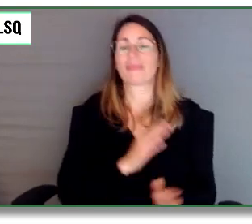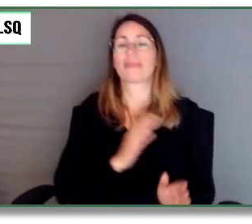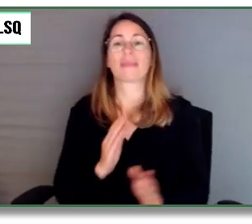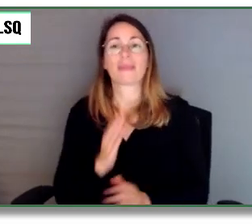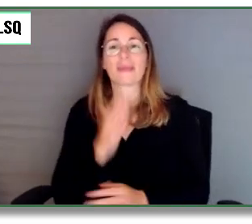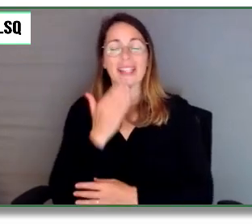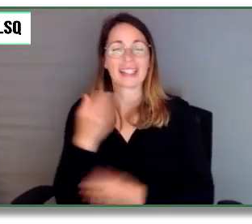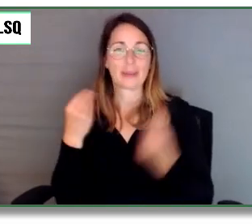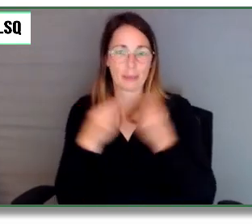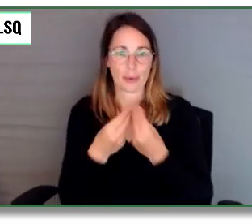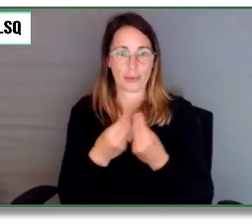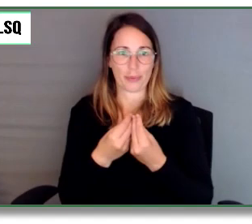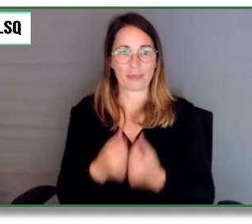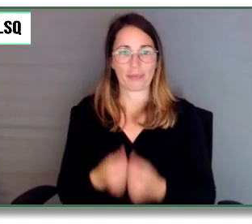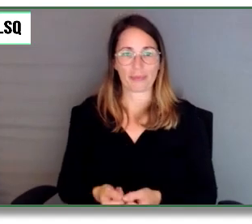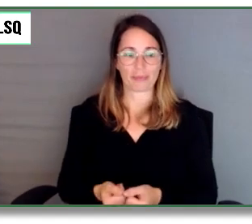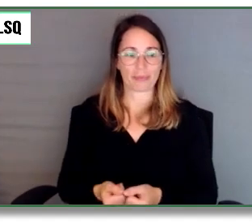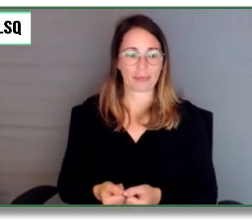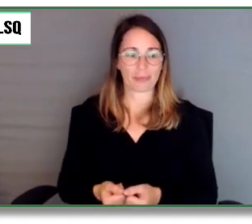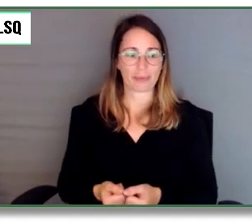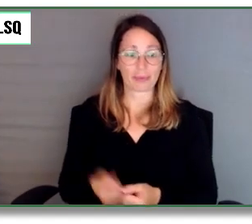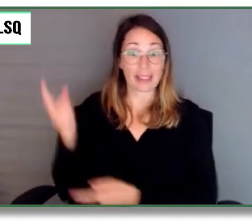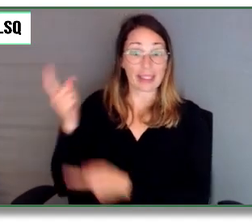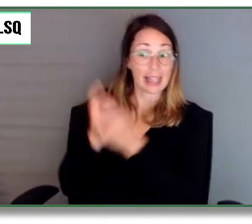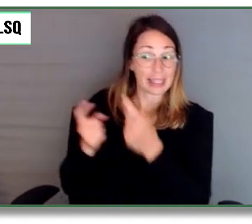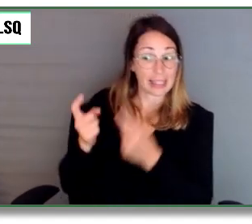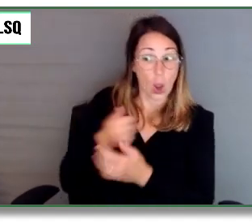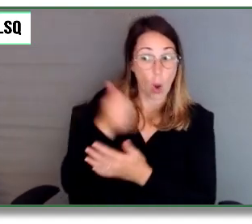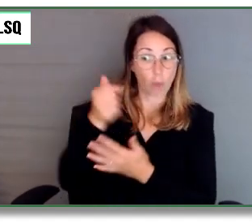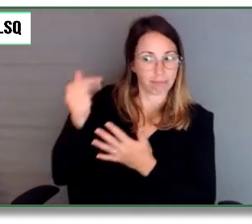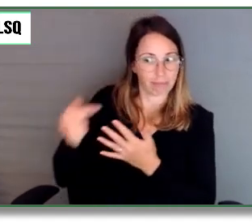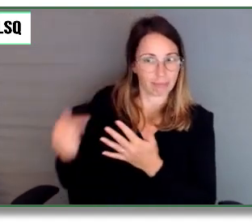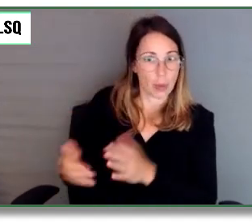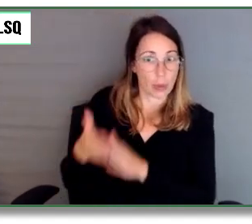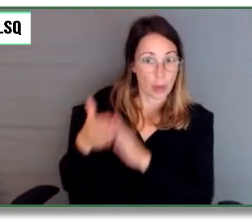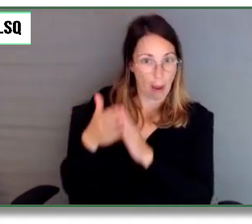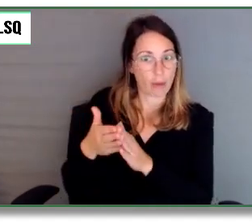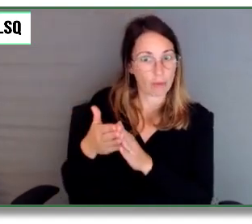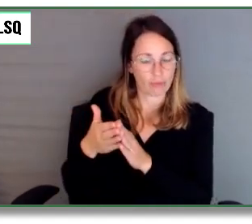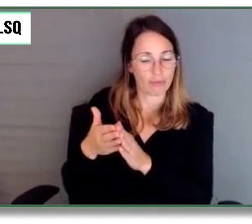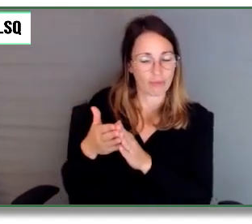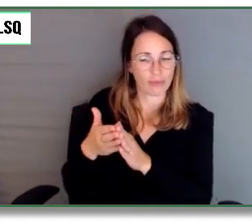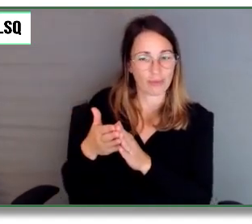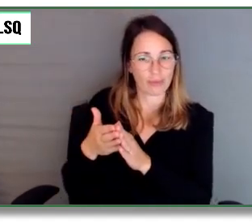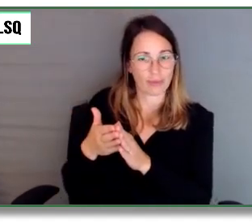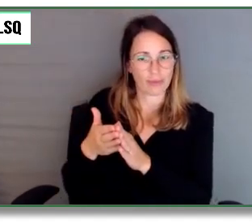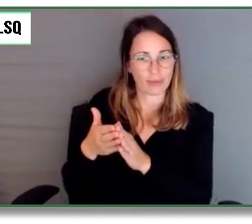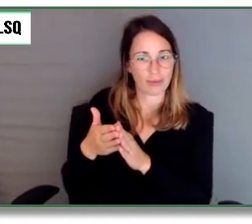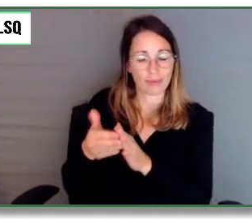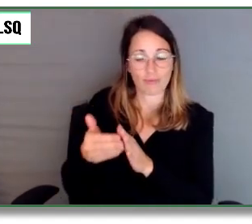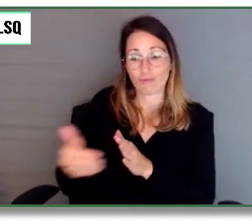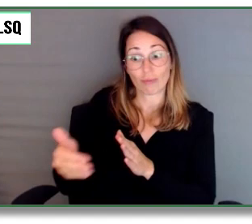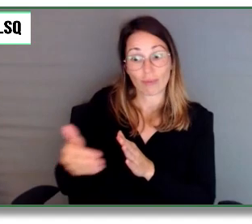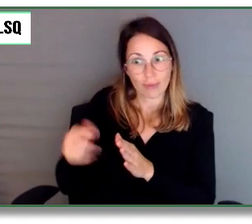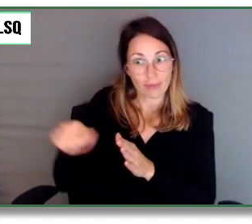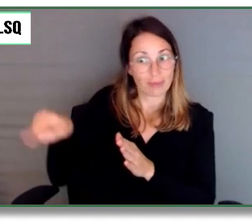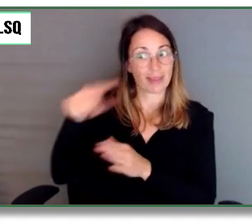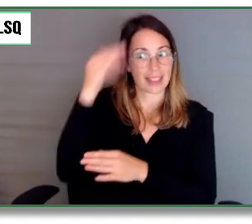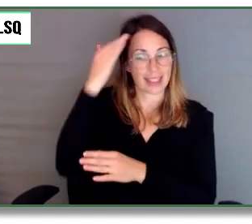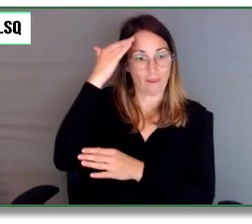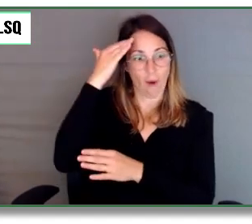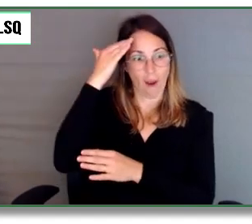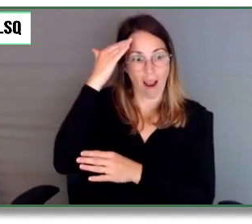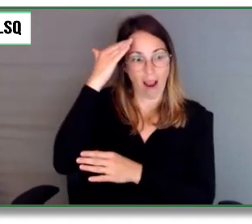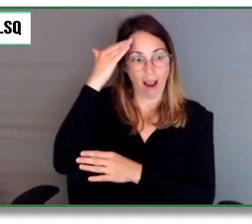Plusieurs questions ont été posées et je vais rappeler à tout le monde ici que nous allons recueillir